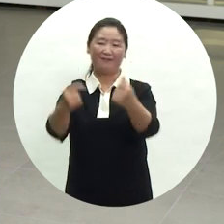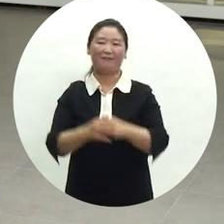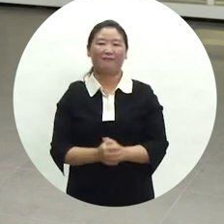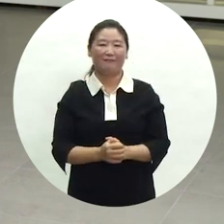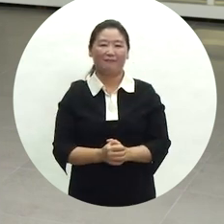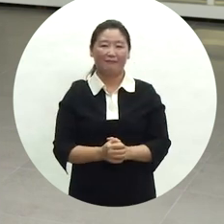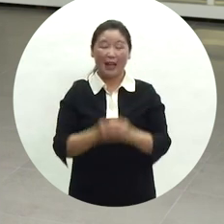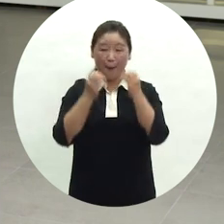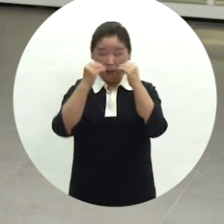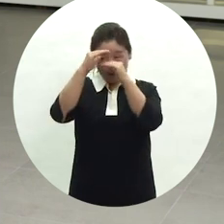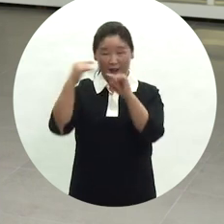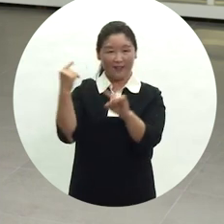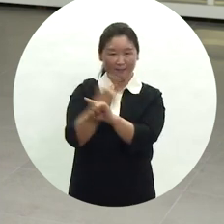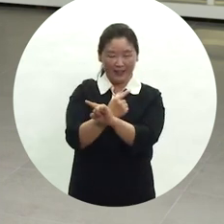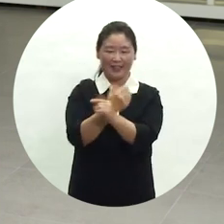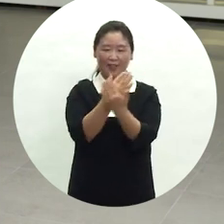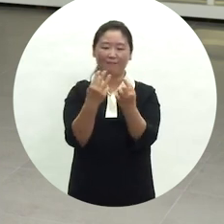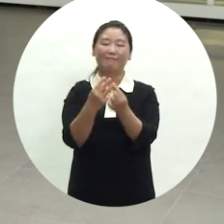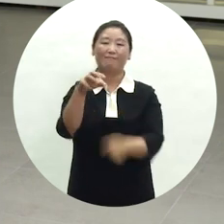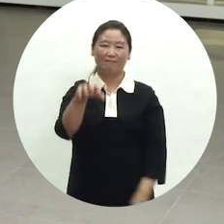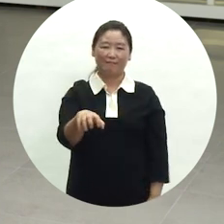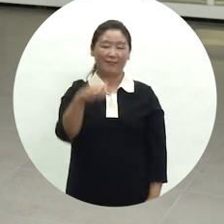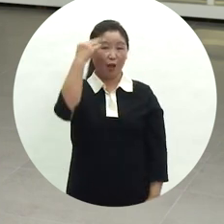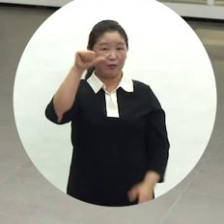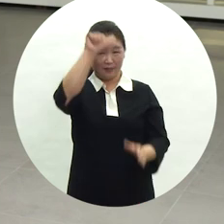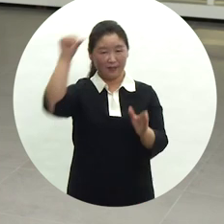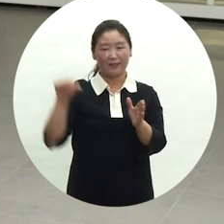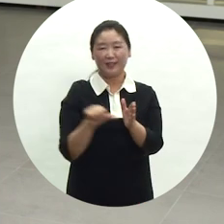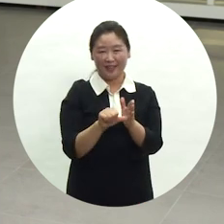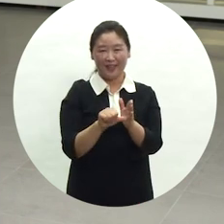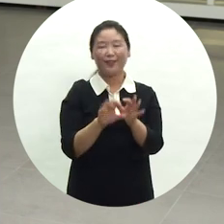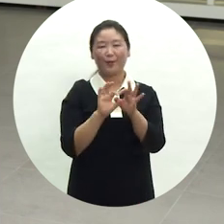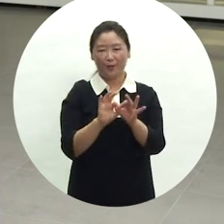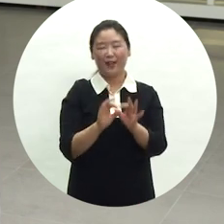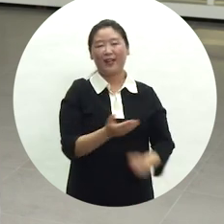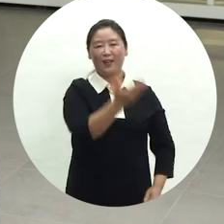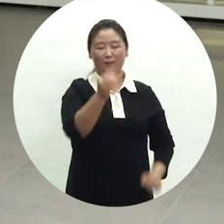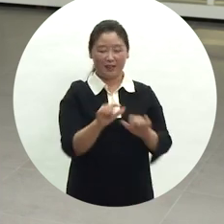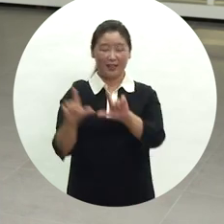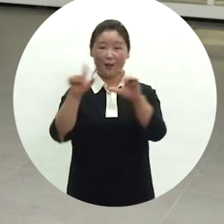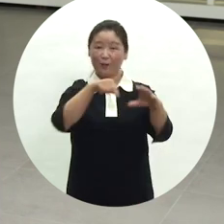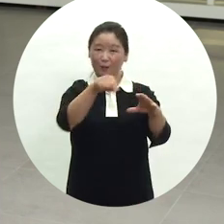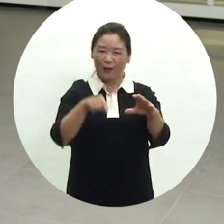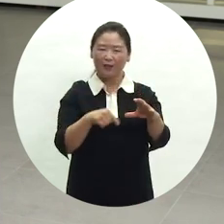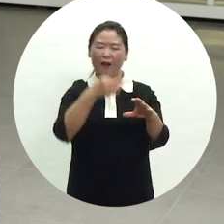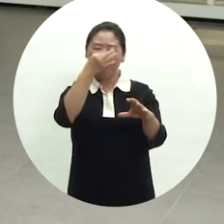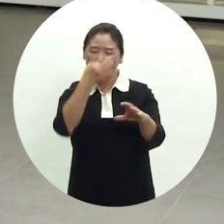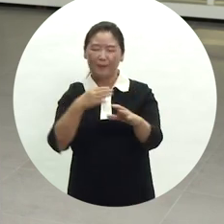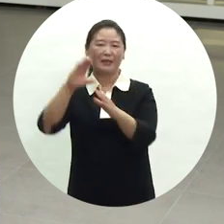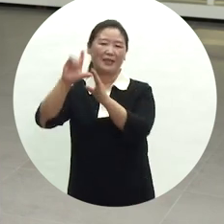새롭게 선보이는 상설전시관 3, 한국인의 일생이 여러분의 삶의 과정에서 힘겨운